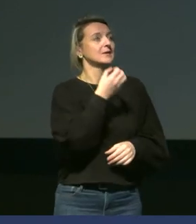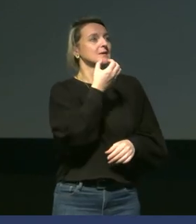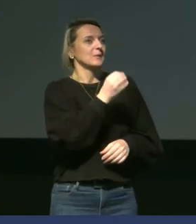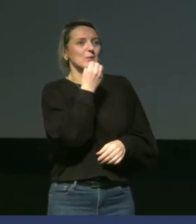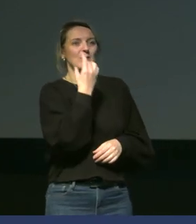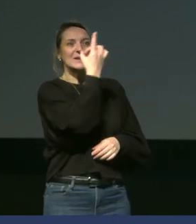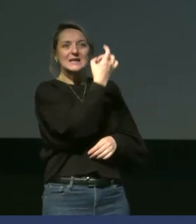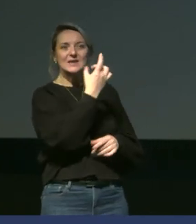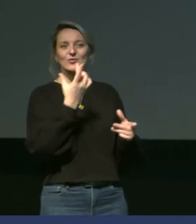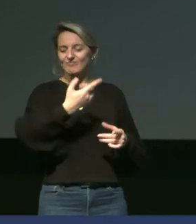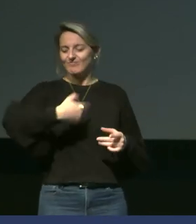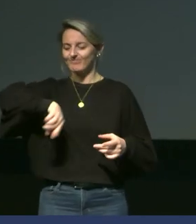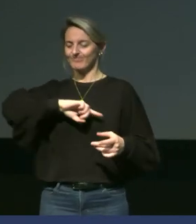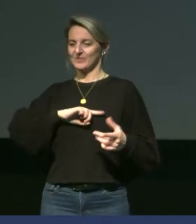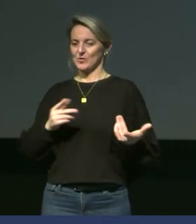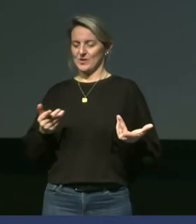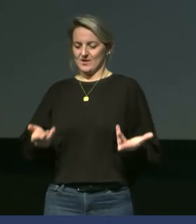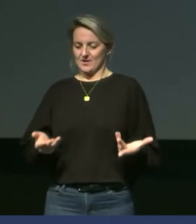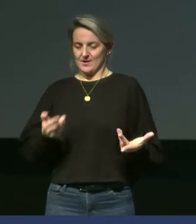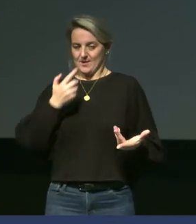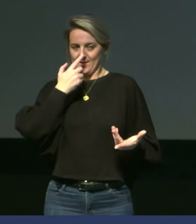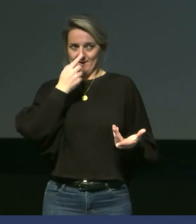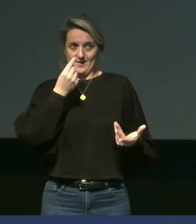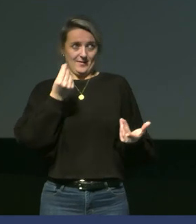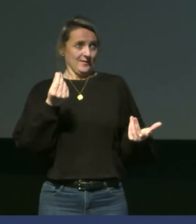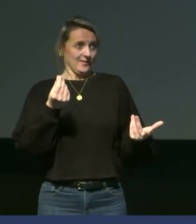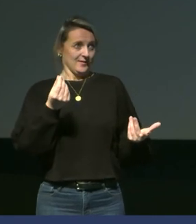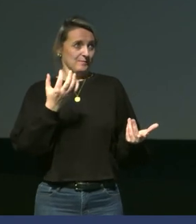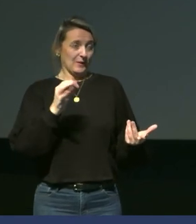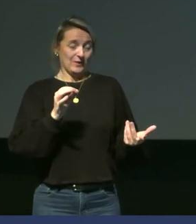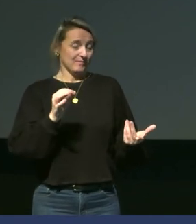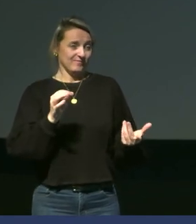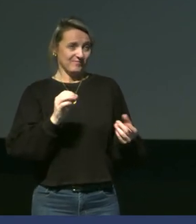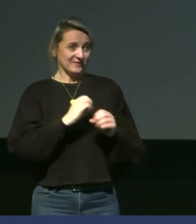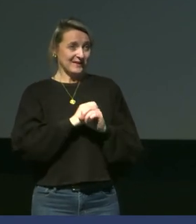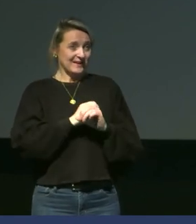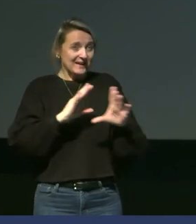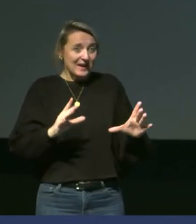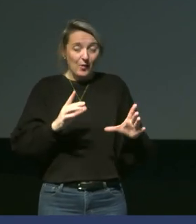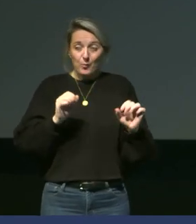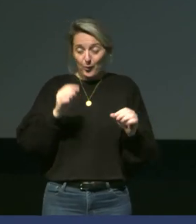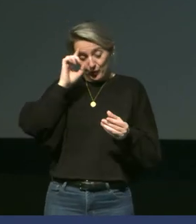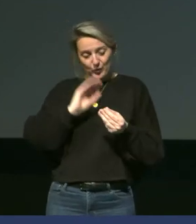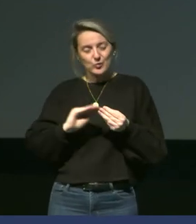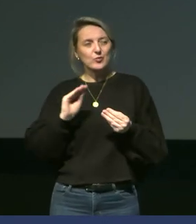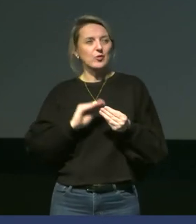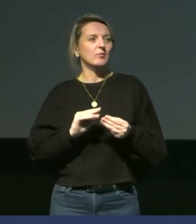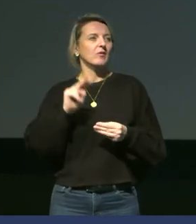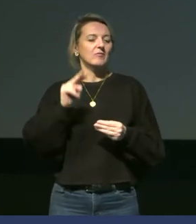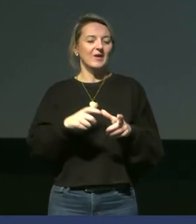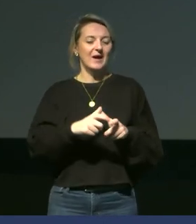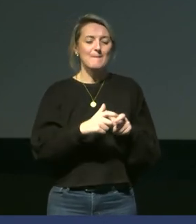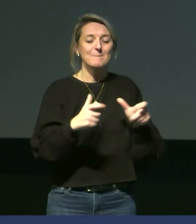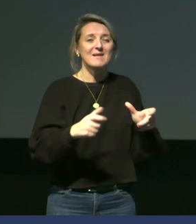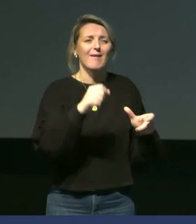'à regarder avec nos yeux actuels, effectivement, c'est clairement une question que l'on peut se poser. Il savoir que ces bases-là, elles sont